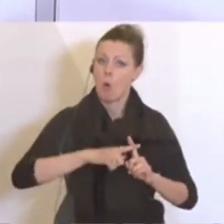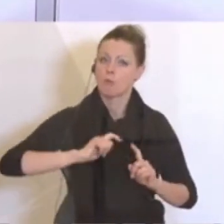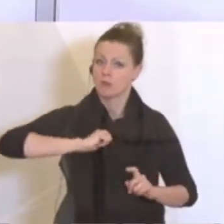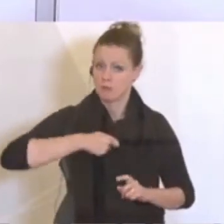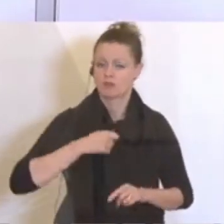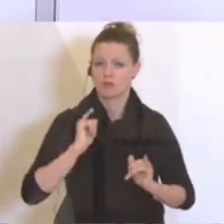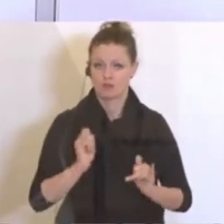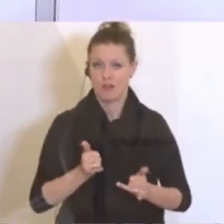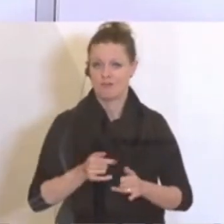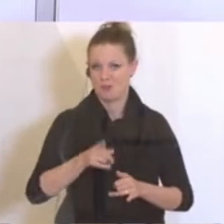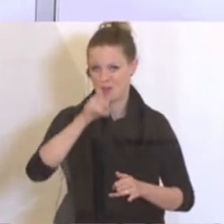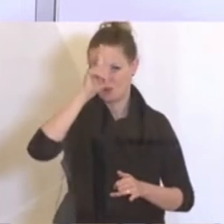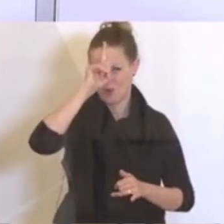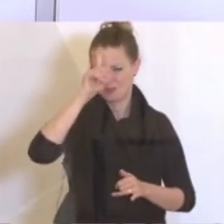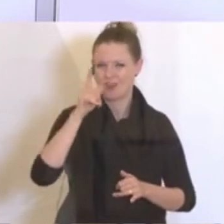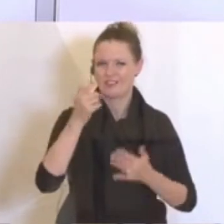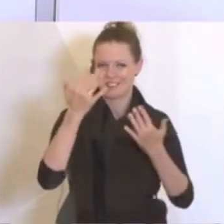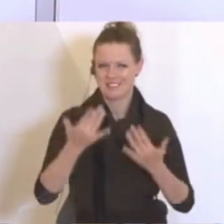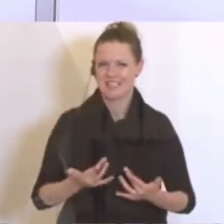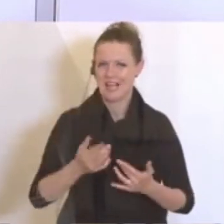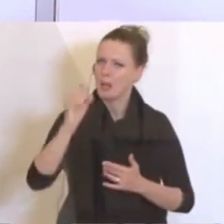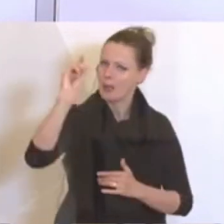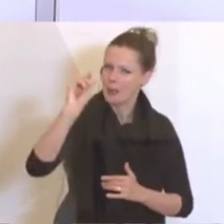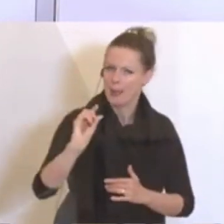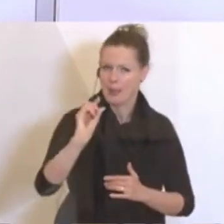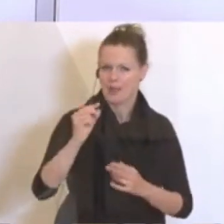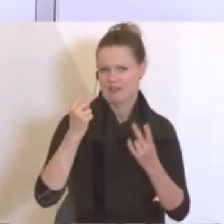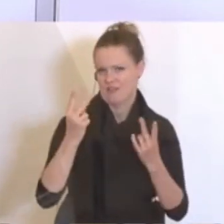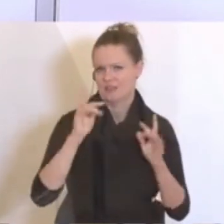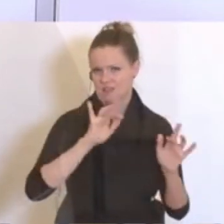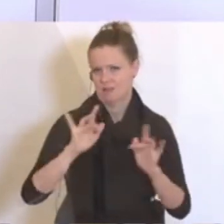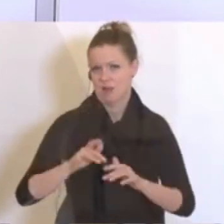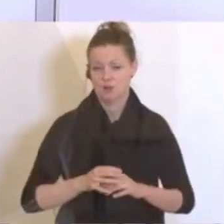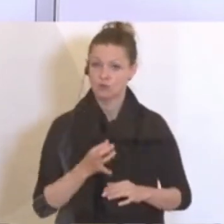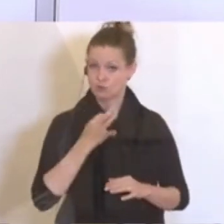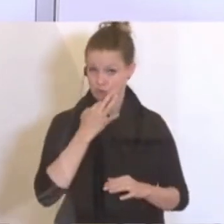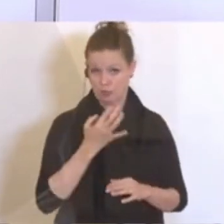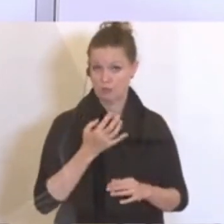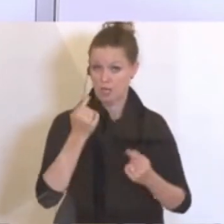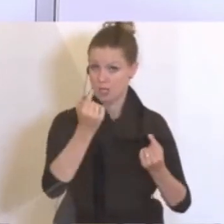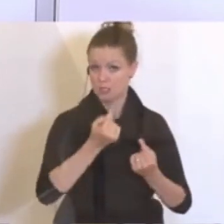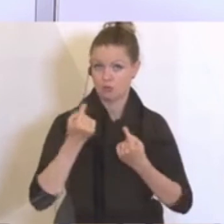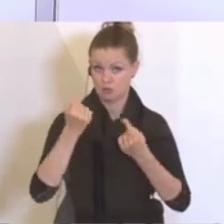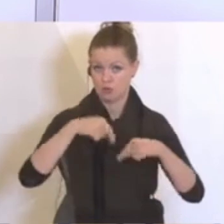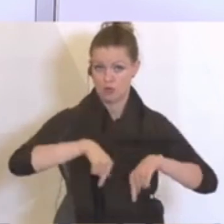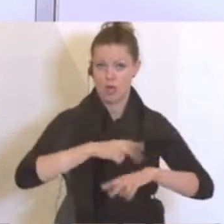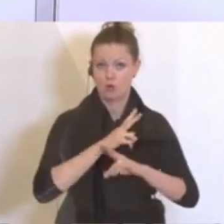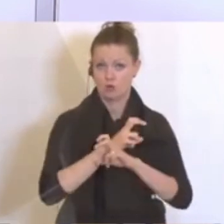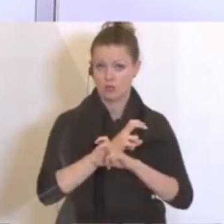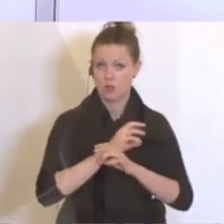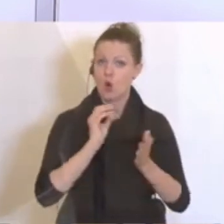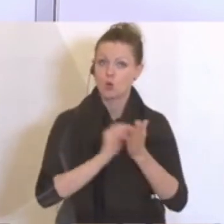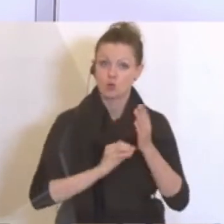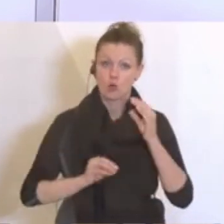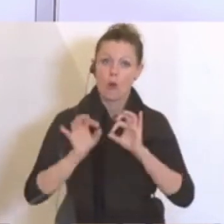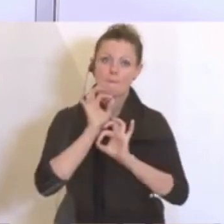Deutschland sind die Ansteckungszahlen mittlerweile auf einem relativ niedrigen Niveau. Es stimmt, dass die Situation bei uns in Österreich eine noch